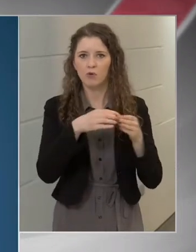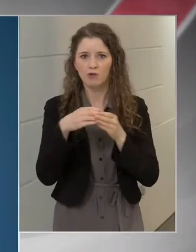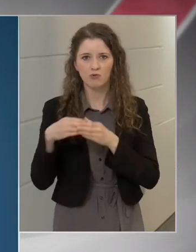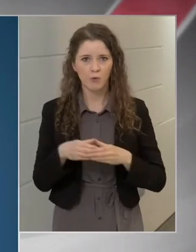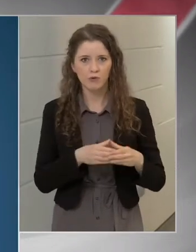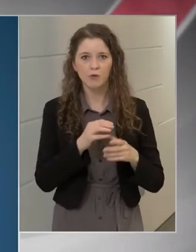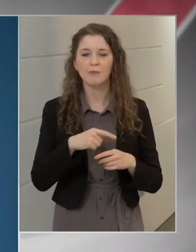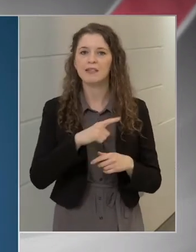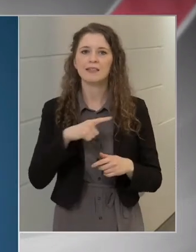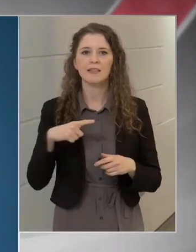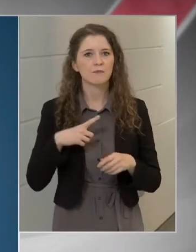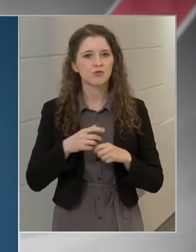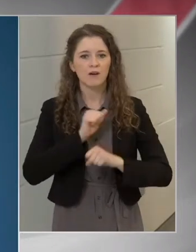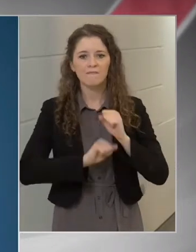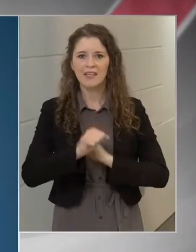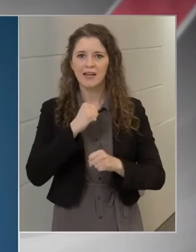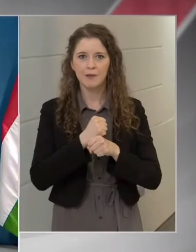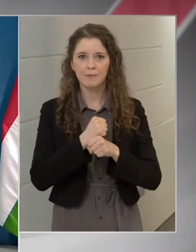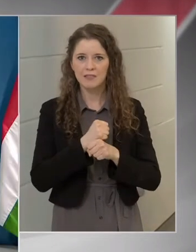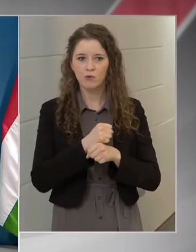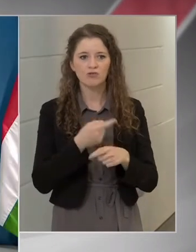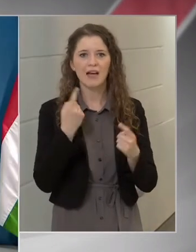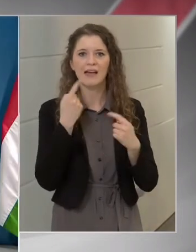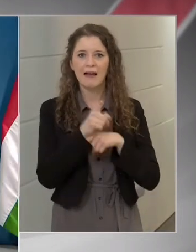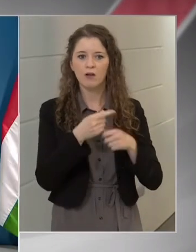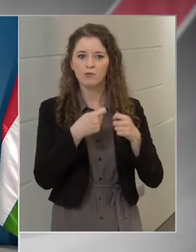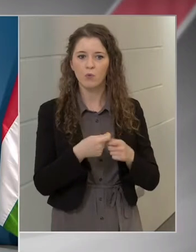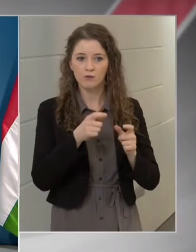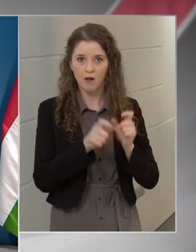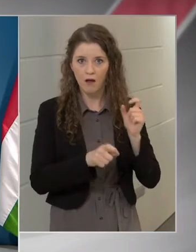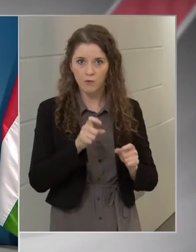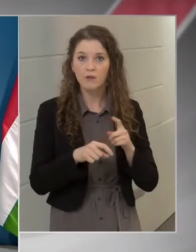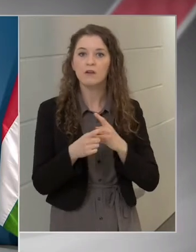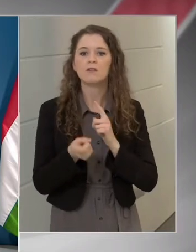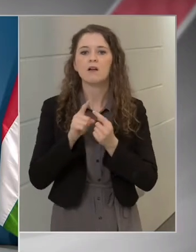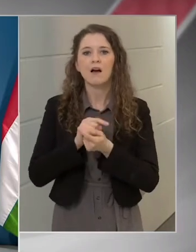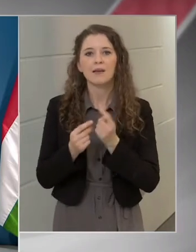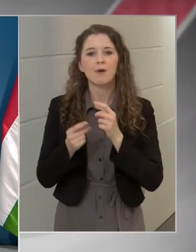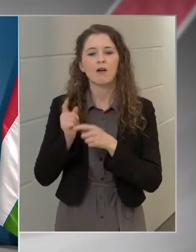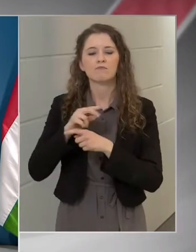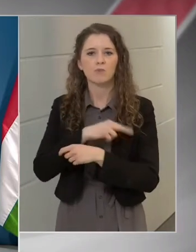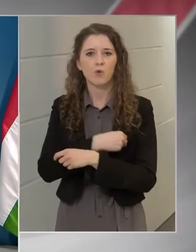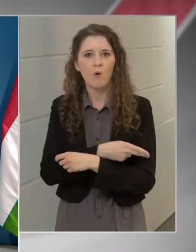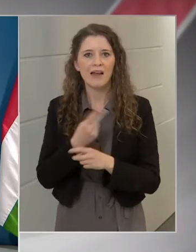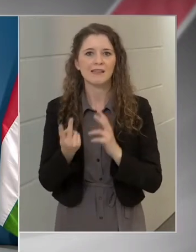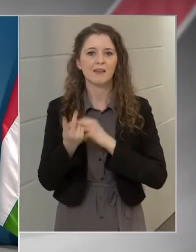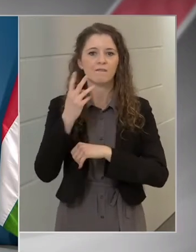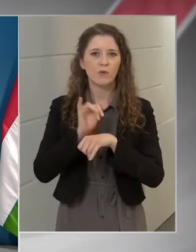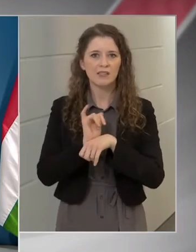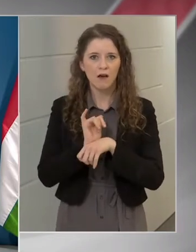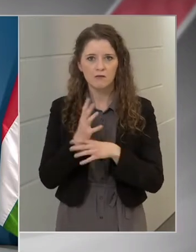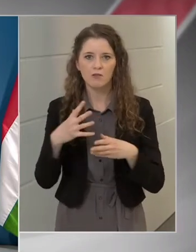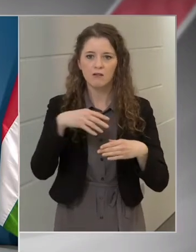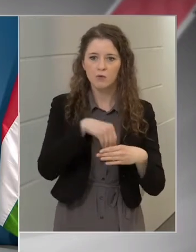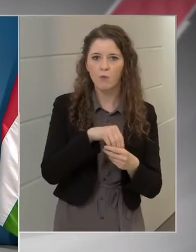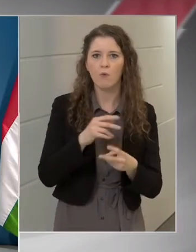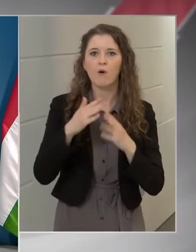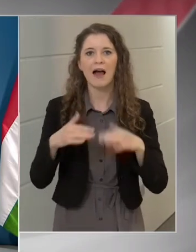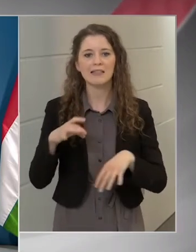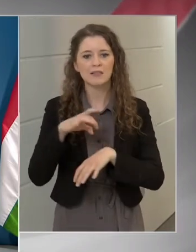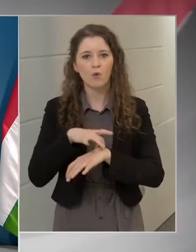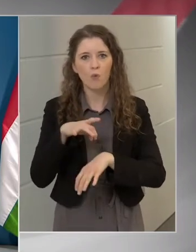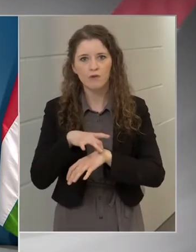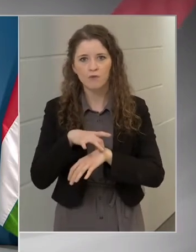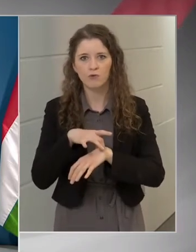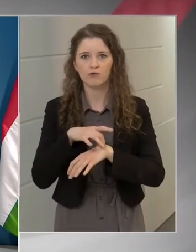nem csak a Védelmi Bizottság állandó tagjai, hanem a kórházi főigazgatók, a házi orvosok,